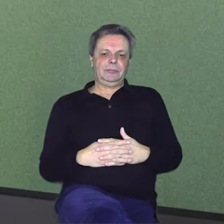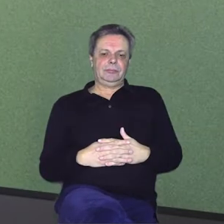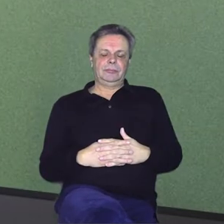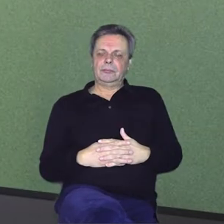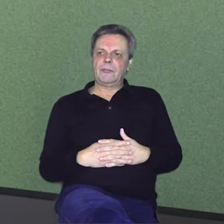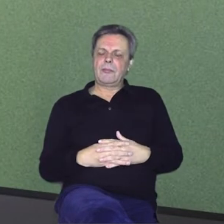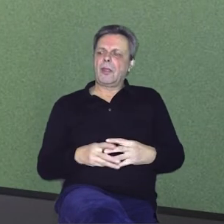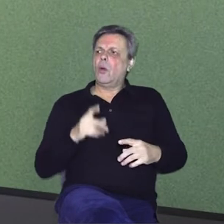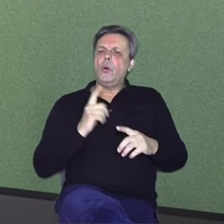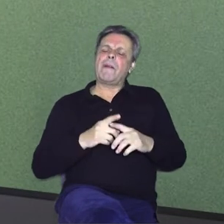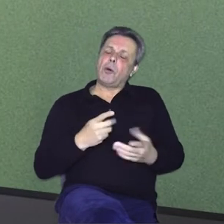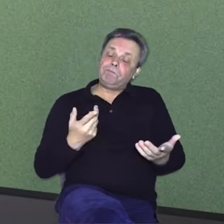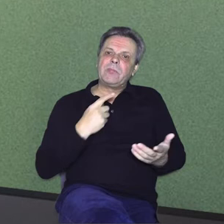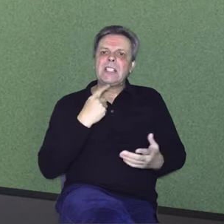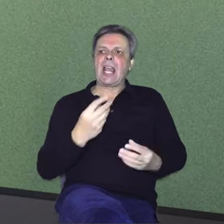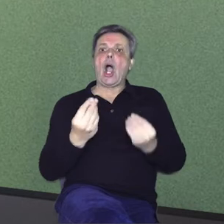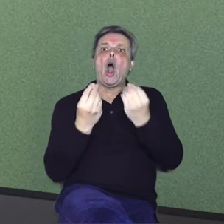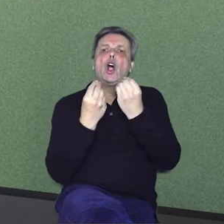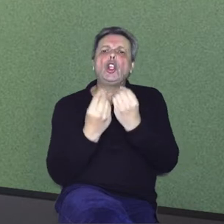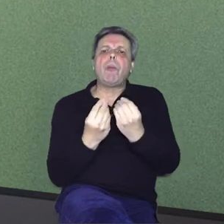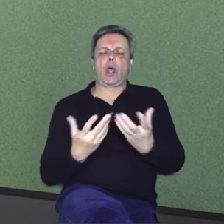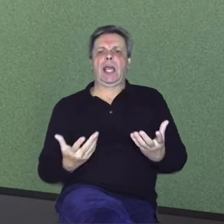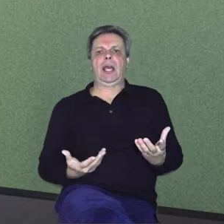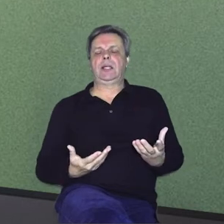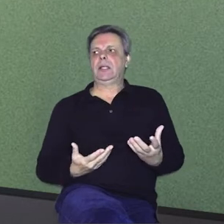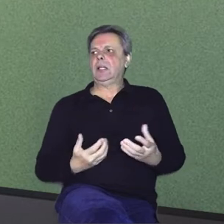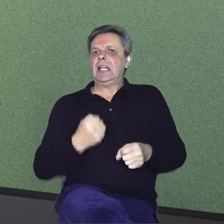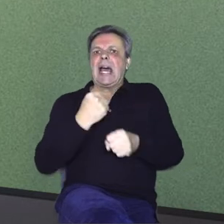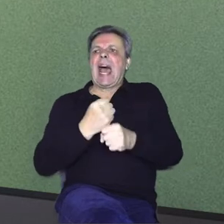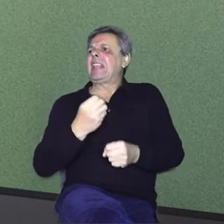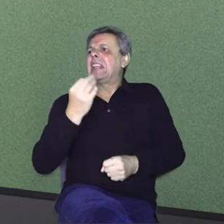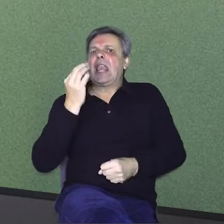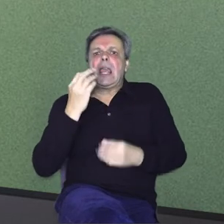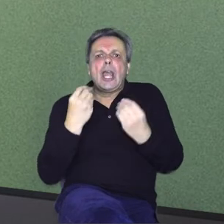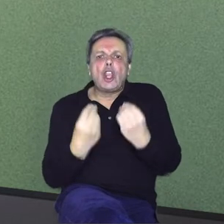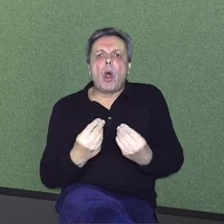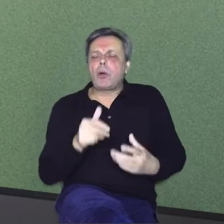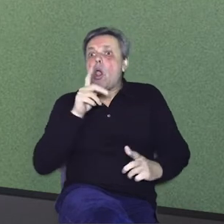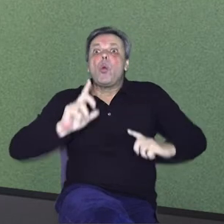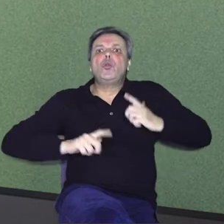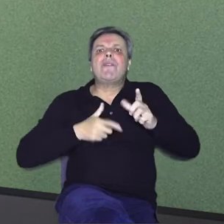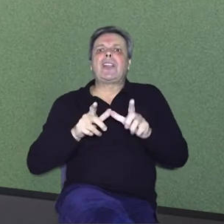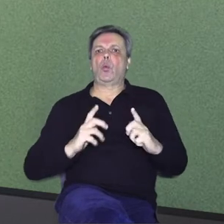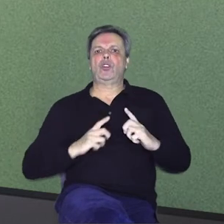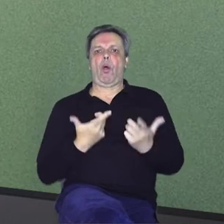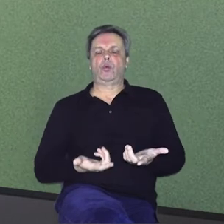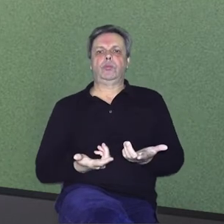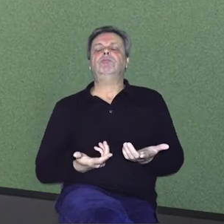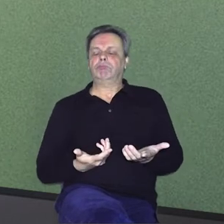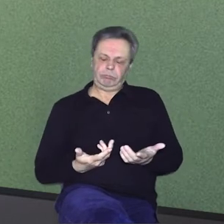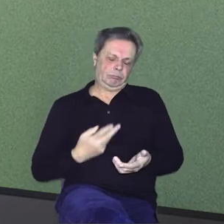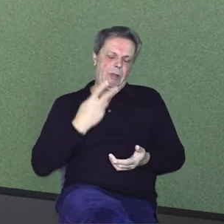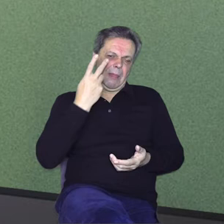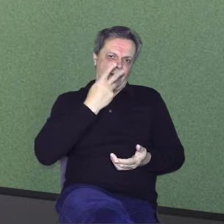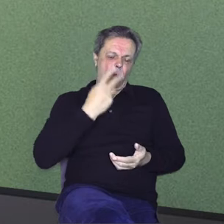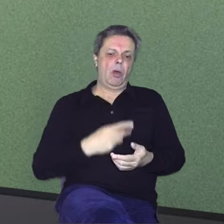Upravo si rekao, dobrota, činiti dobro i u krajem slučaju uživati u životu, nije li tako?